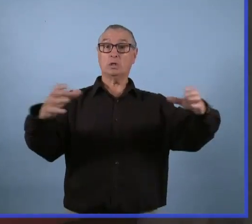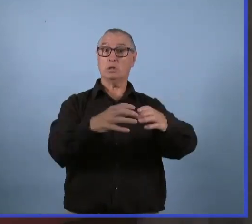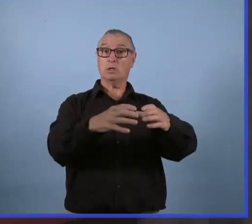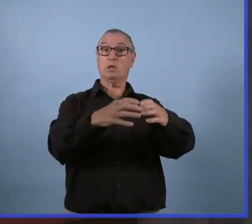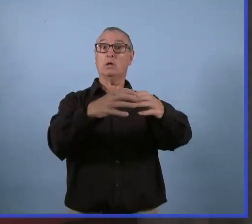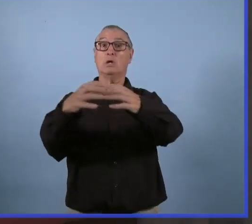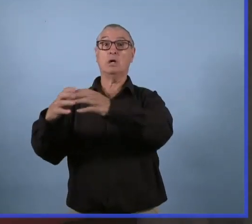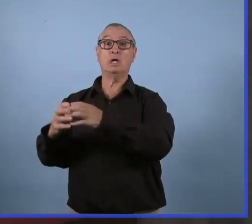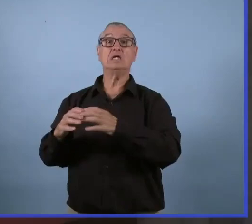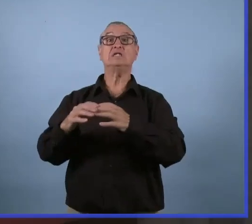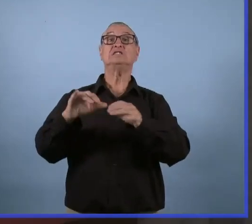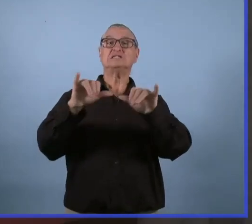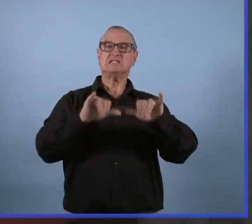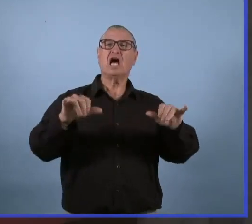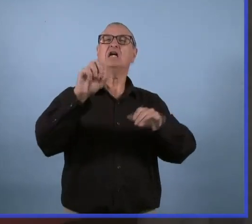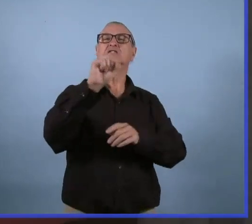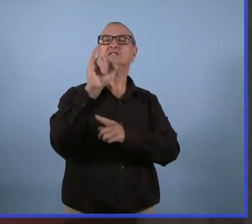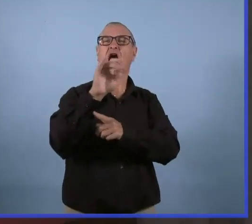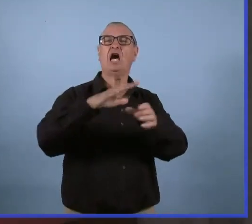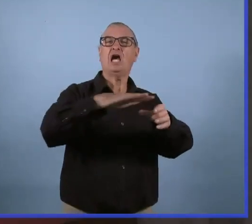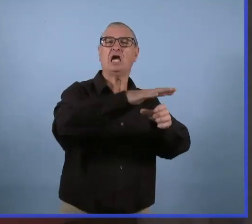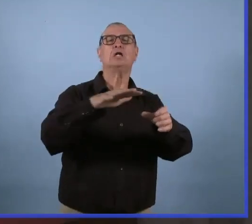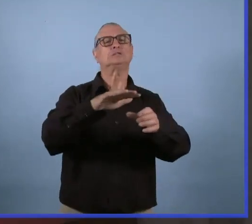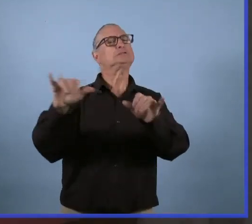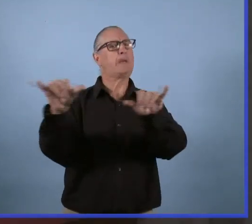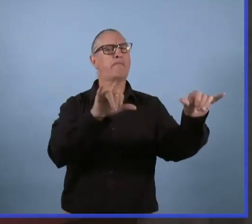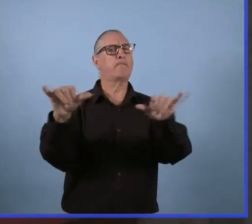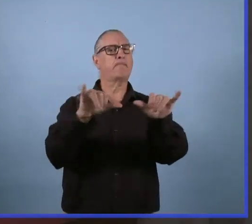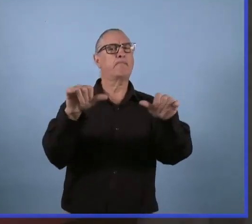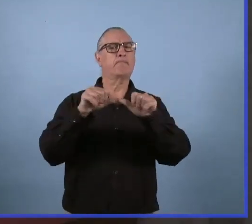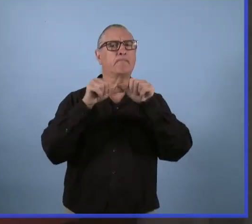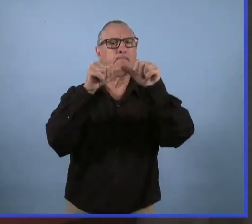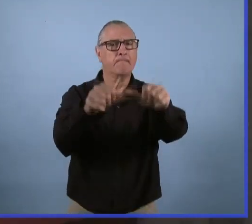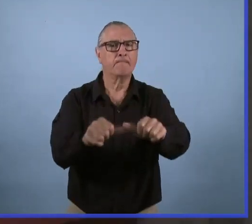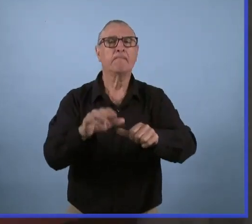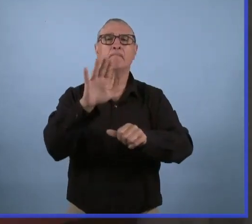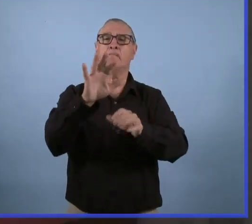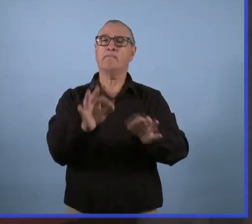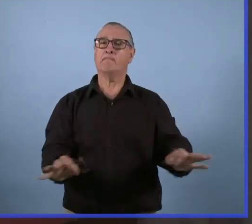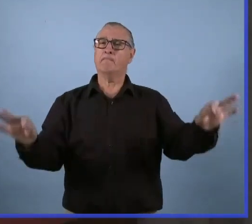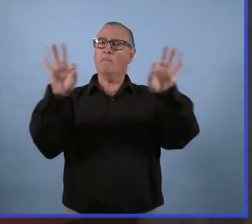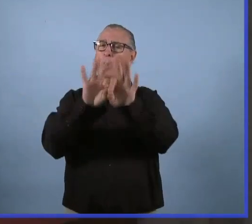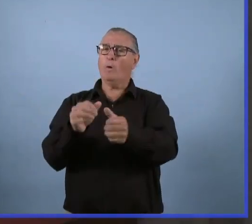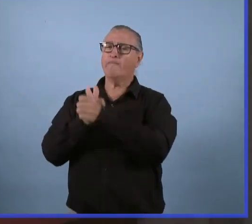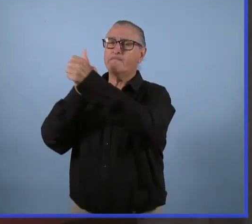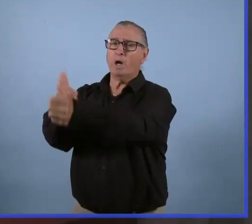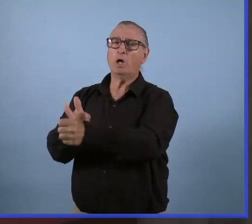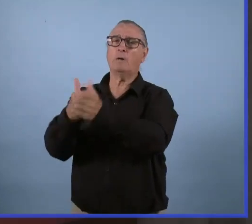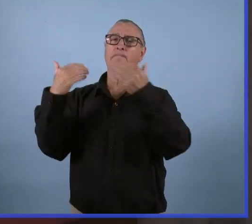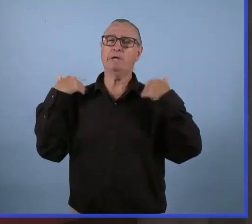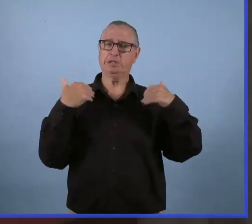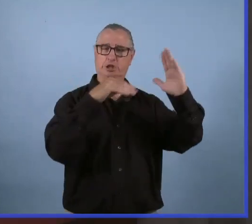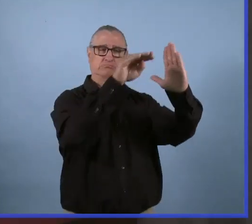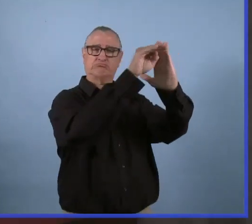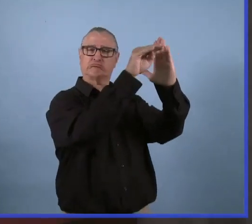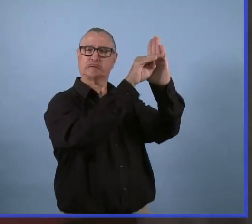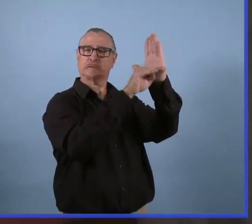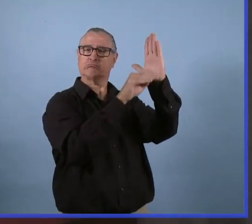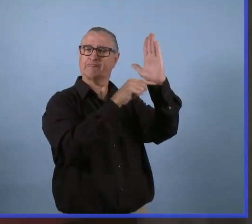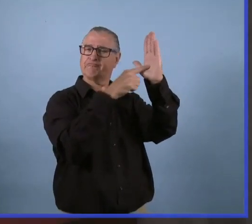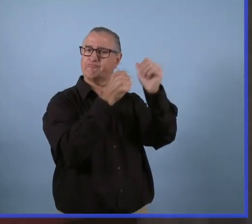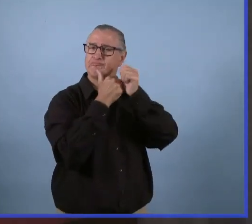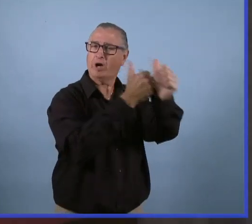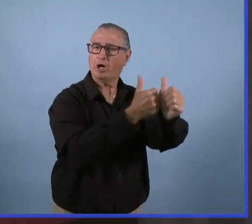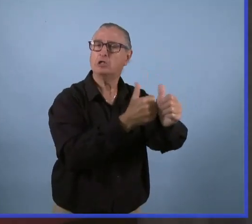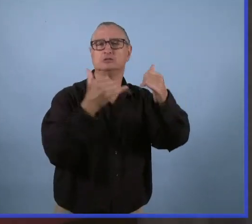doivent continuer à respecter les directives pour assurer un environnement sécuritaire pour les enfants et les employés. Les